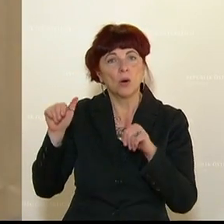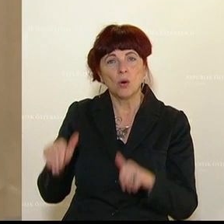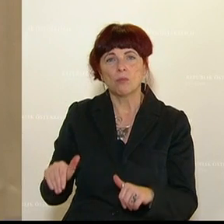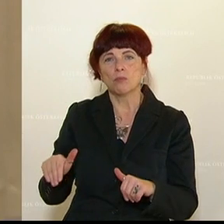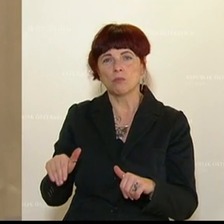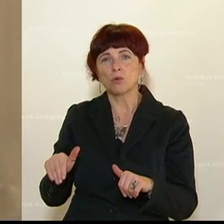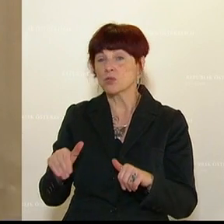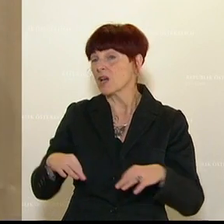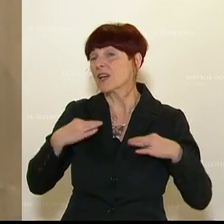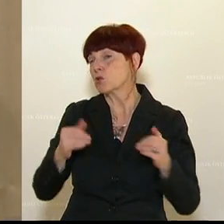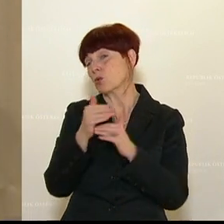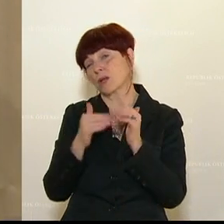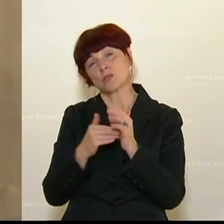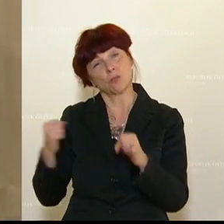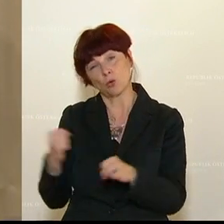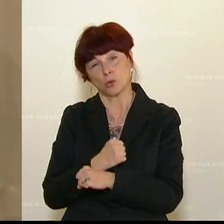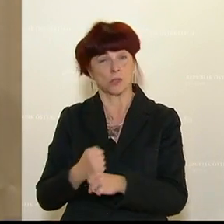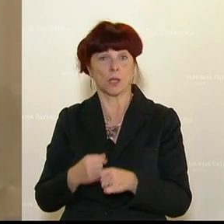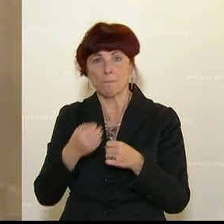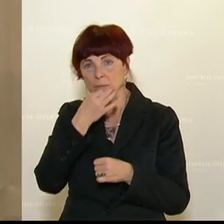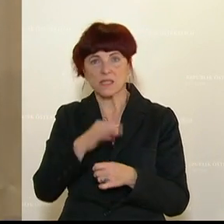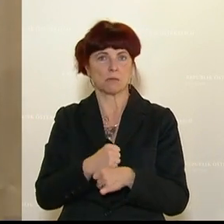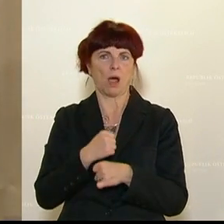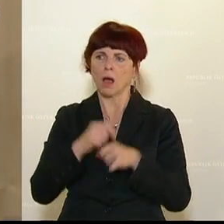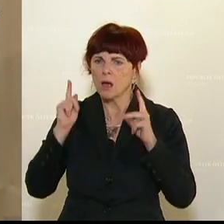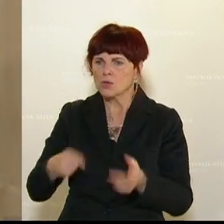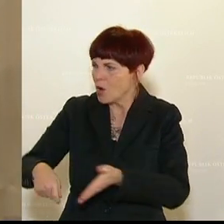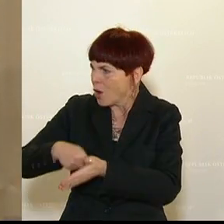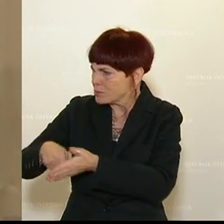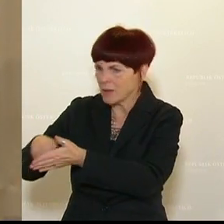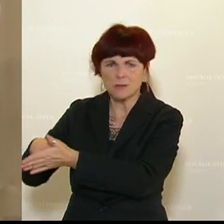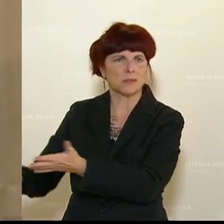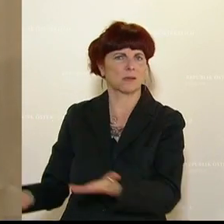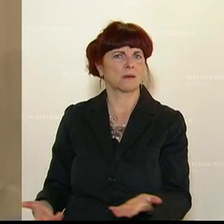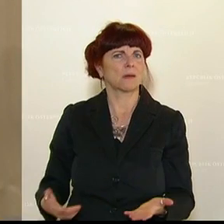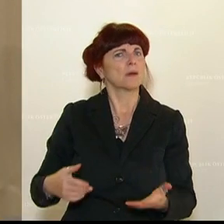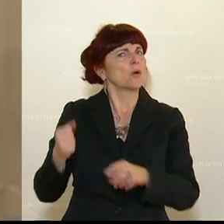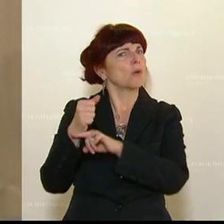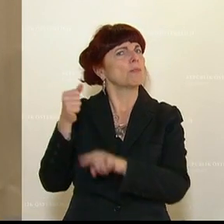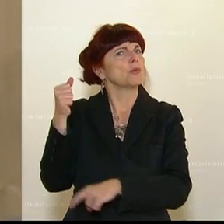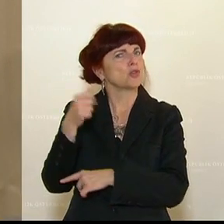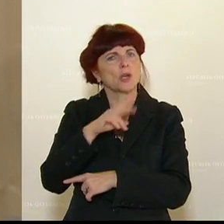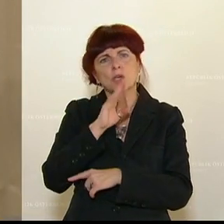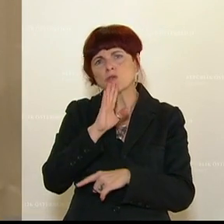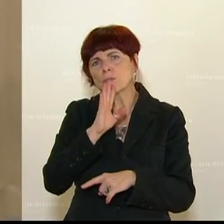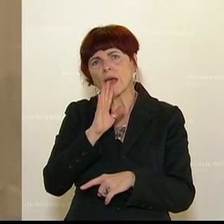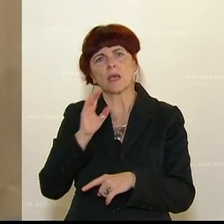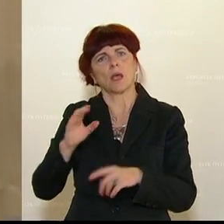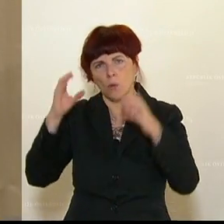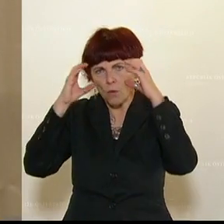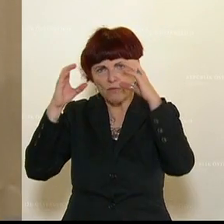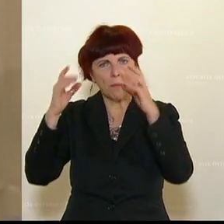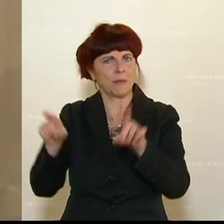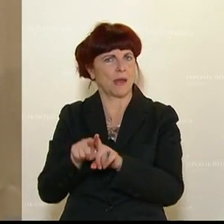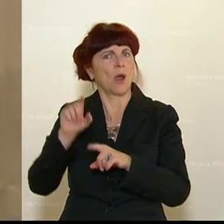Gesundheitssystem besser zu machen. Aber ich bitte noch einmal, reparieren wir das Miteinander. Ich sehe hier den Budgetsprecher der ÖVP, Gabriel Obernosterer. Vielleicht kannst du